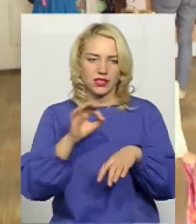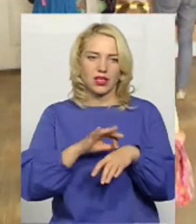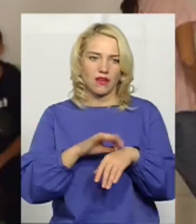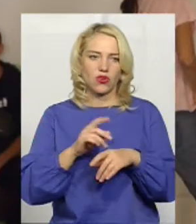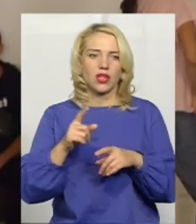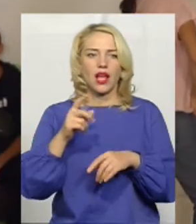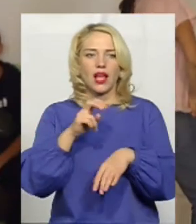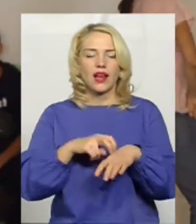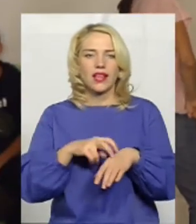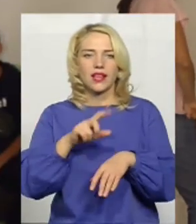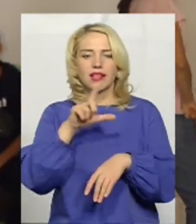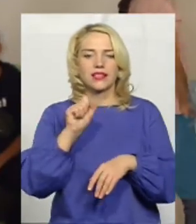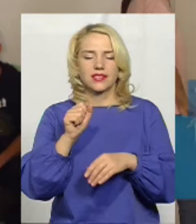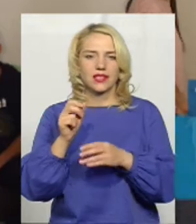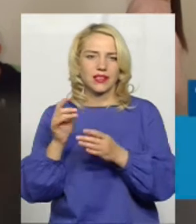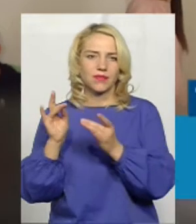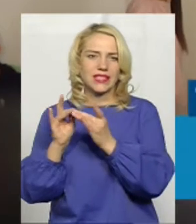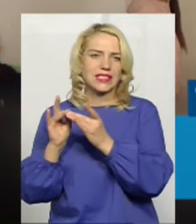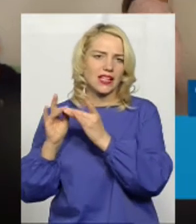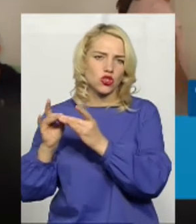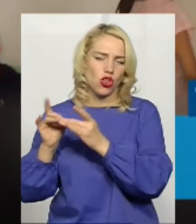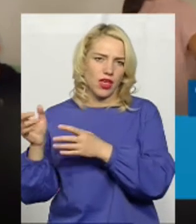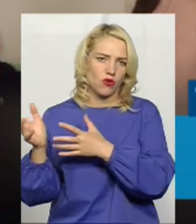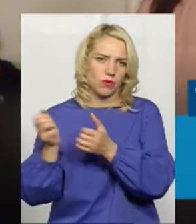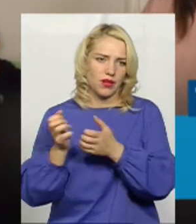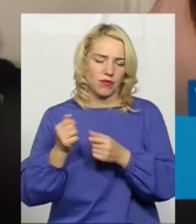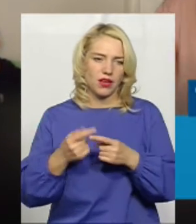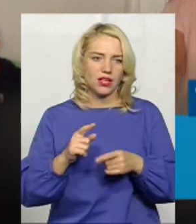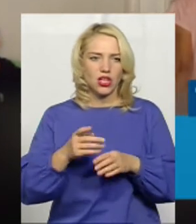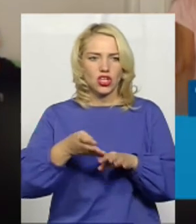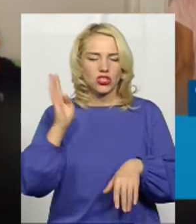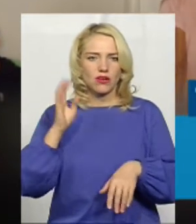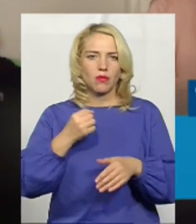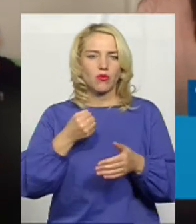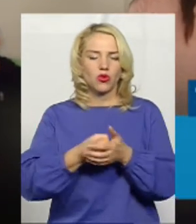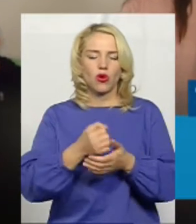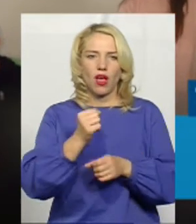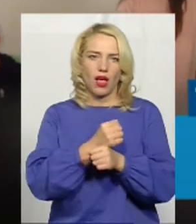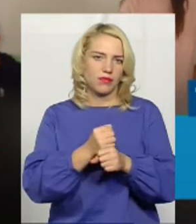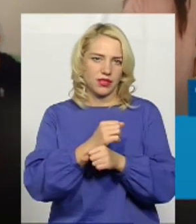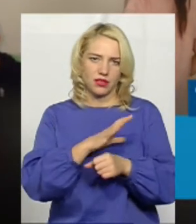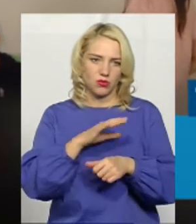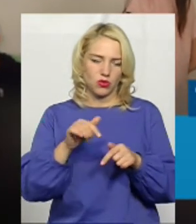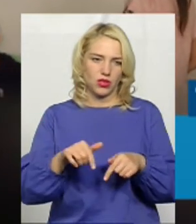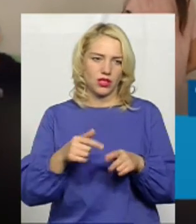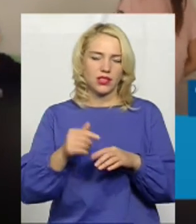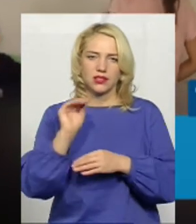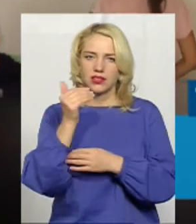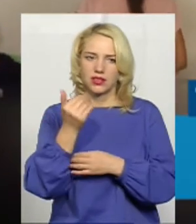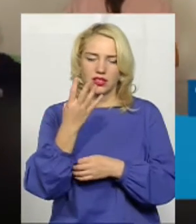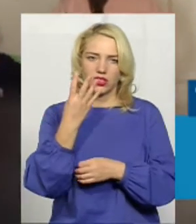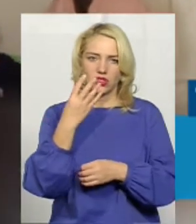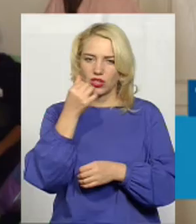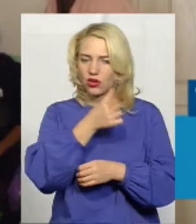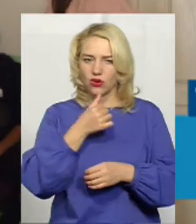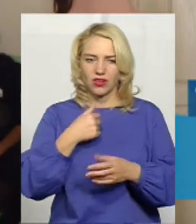зі стаціонару. Вчора було дуже багато людей в регістратурі, черга майже була до аптеки, з дитиною 4